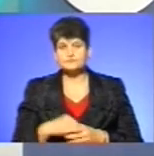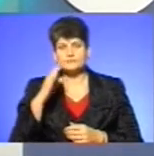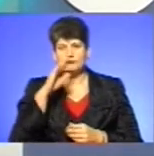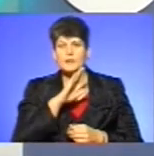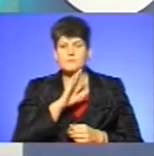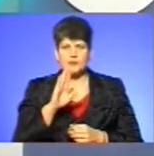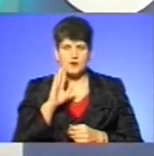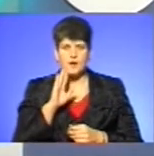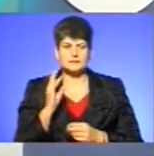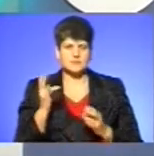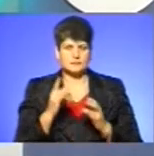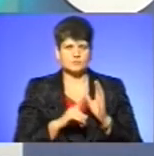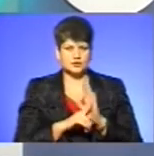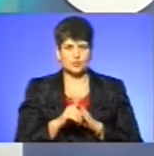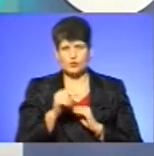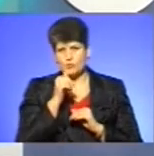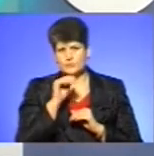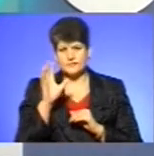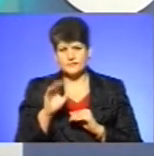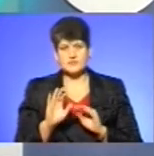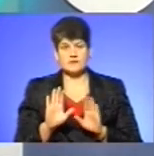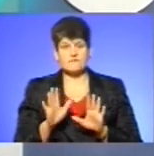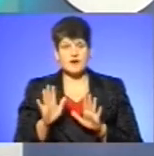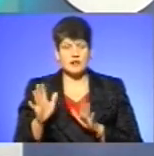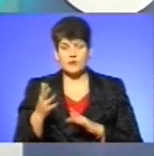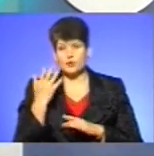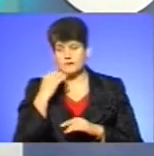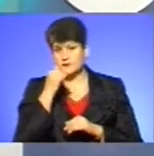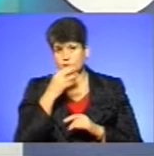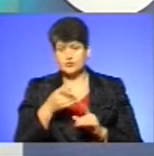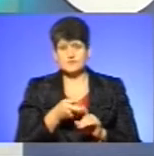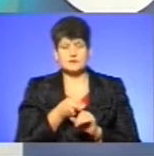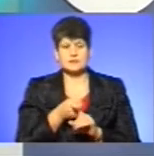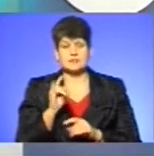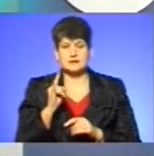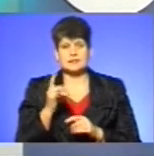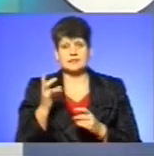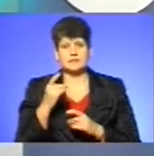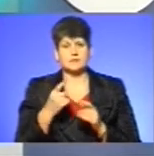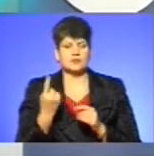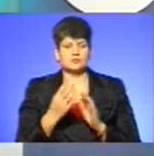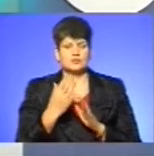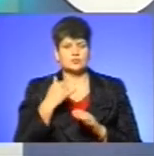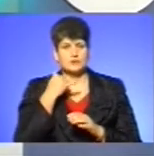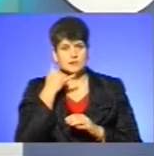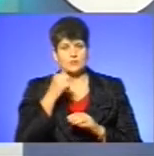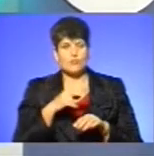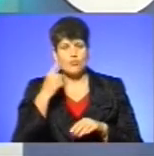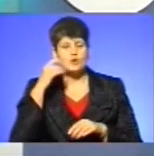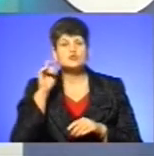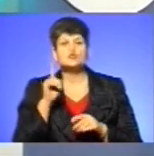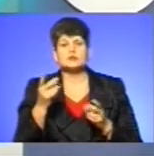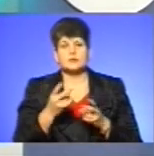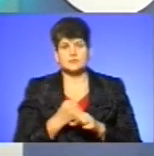спершу потрібно спробувати всі варіанти, коли вони не можуть сконтактувати з дитиною, перш ніж телефонувати в поліцію. Тобто що потрібно зробити?